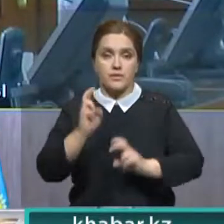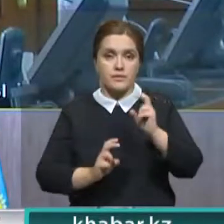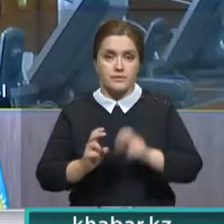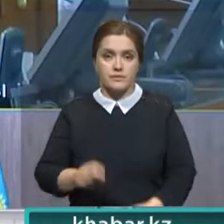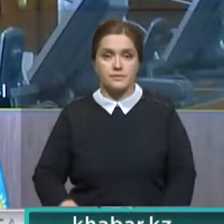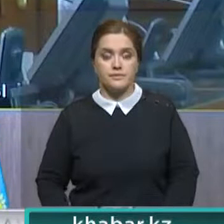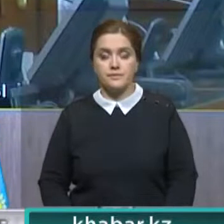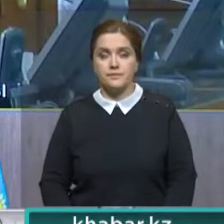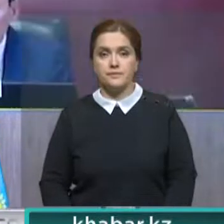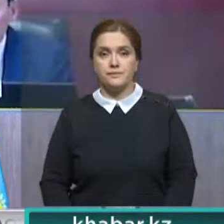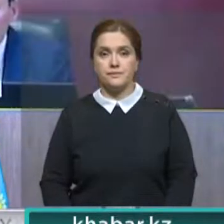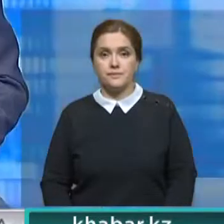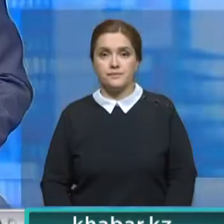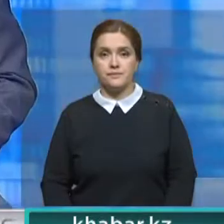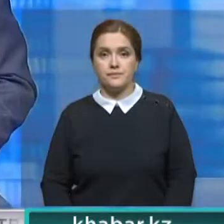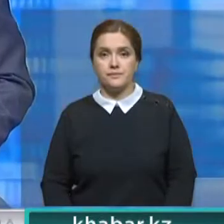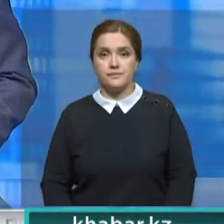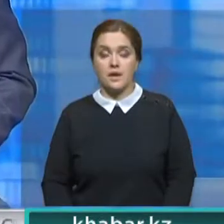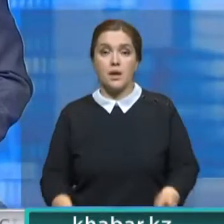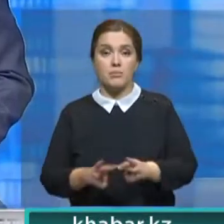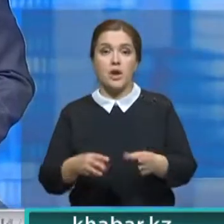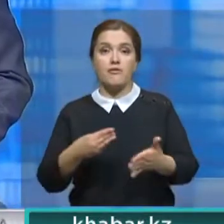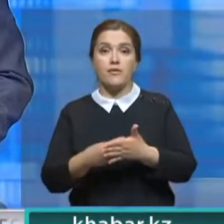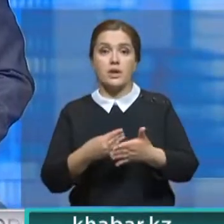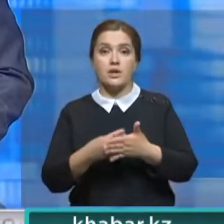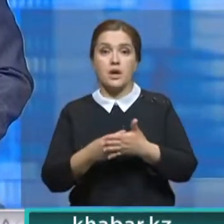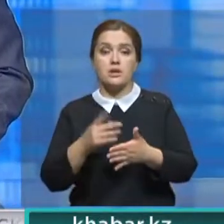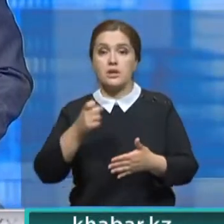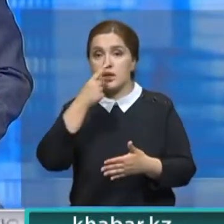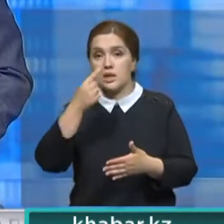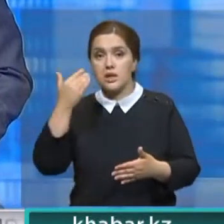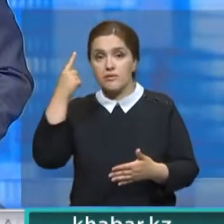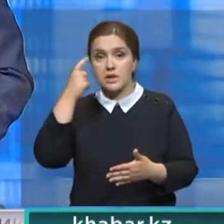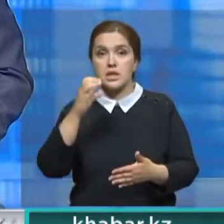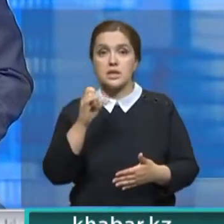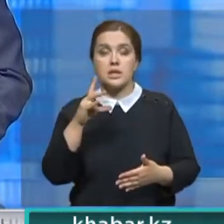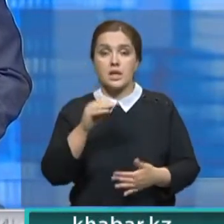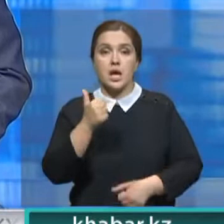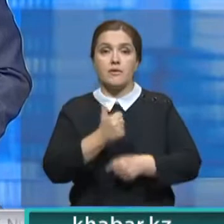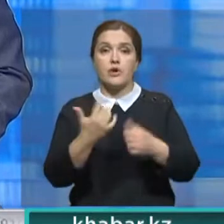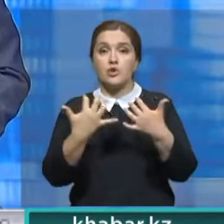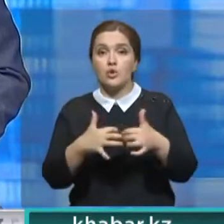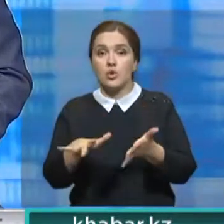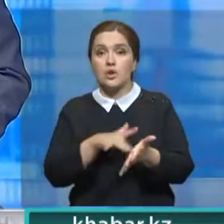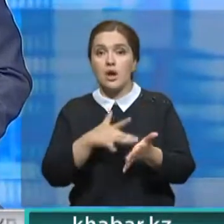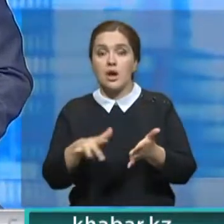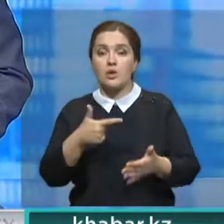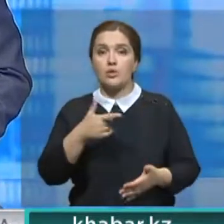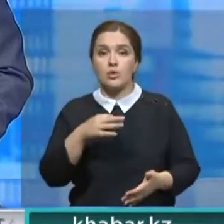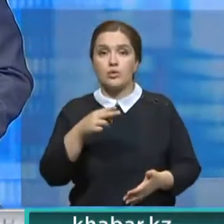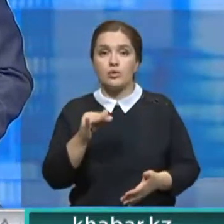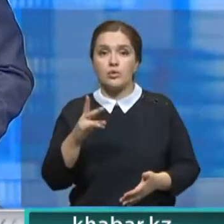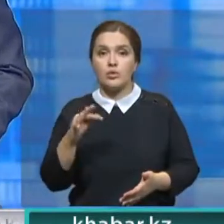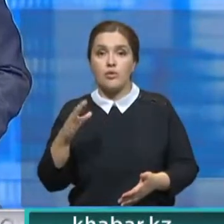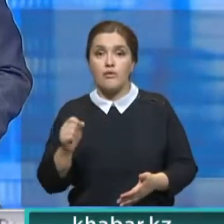производстве. В Министерстве финансов отреагировали на недавние заявления в Сенате главы счетного комитета Натальи